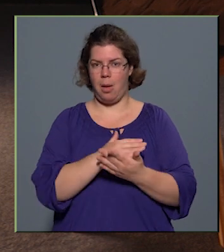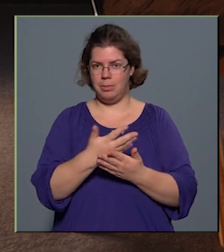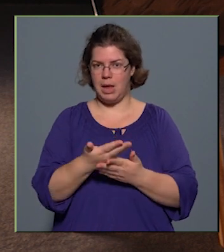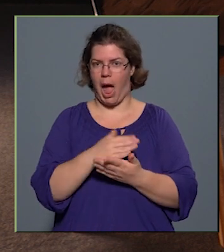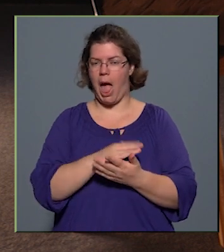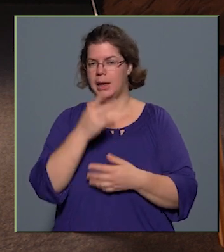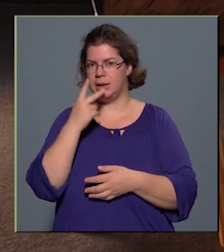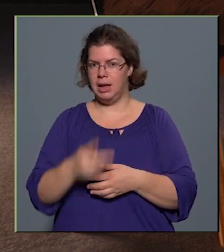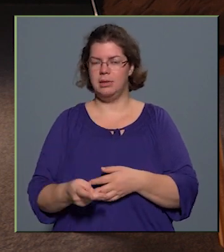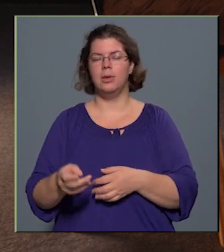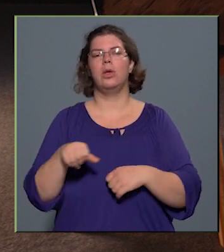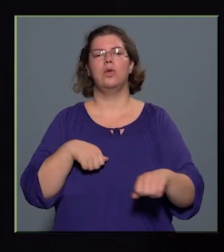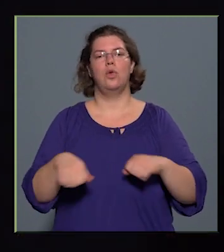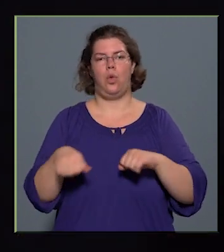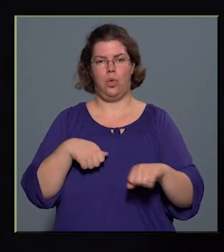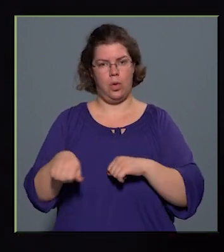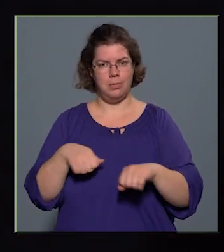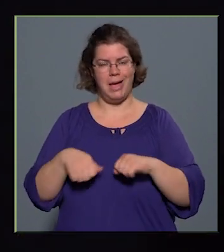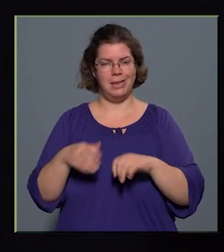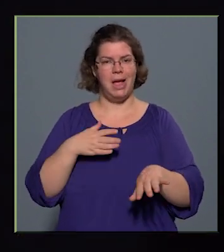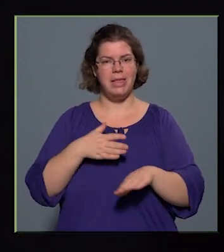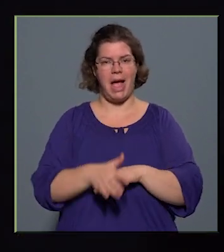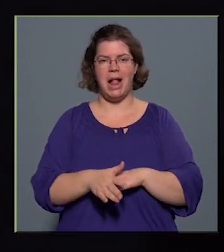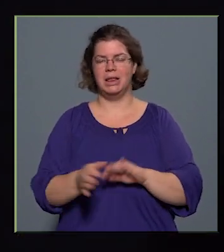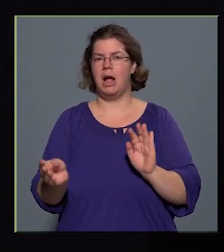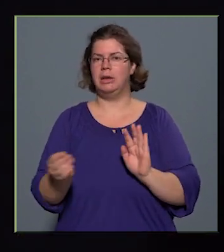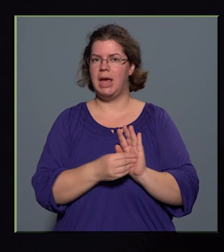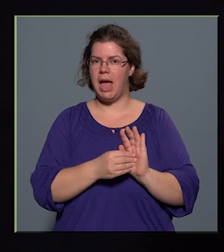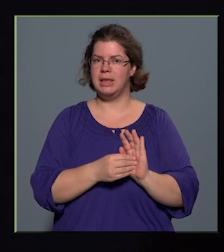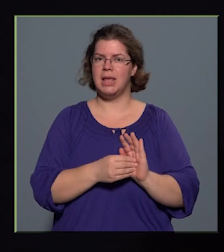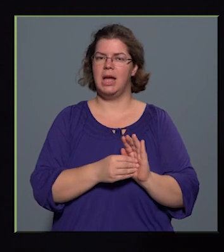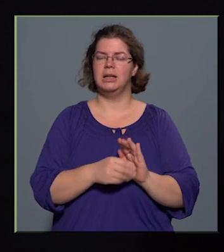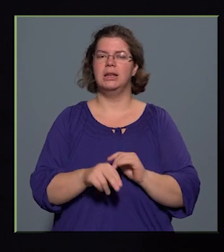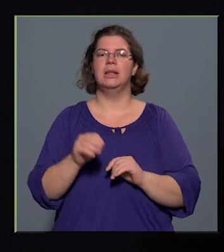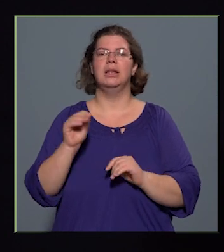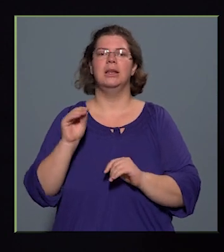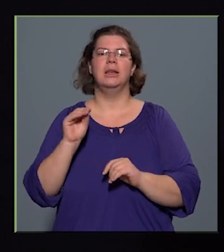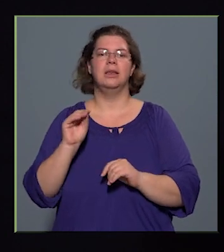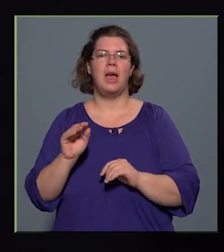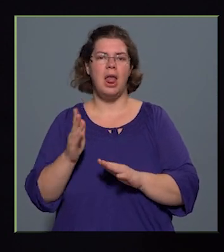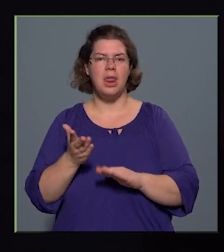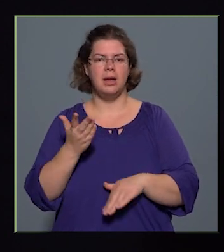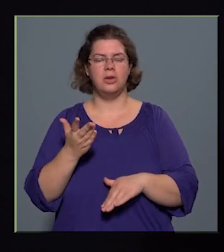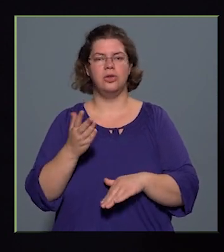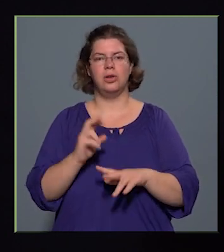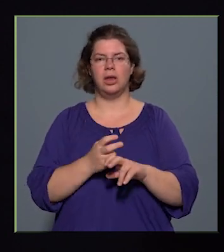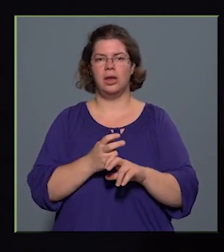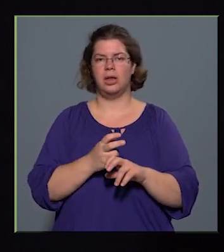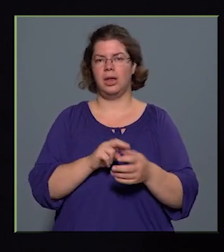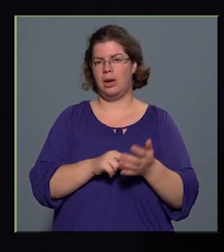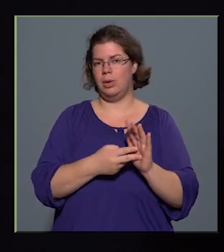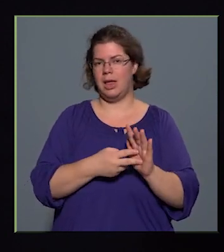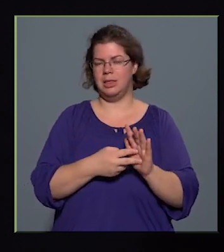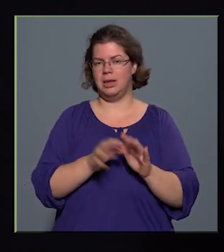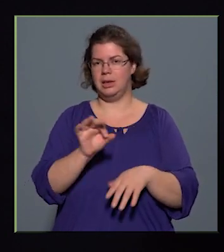akkor az önkormányzat által jegyzett jeles kerületi napok,